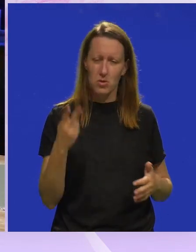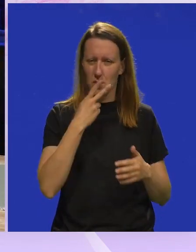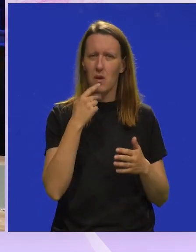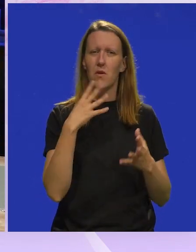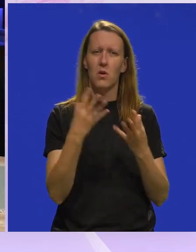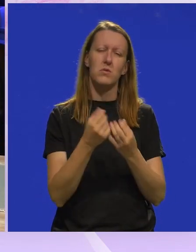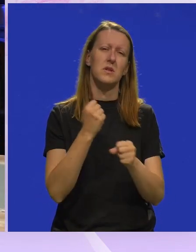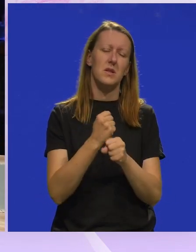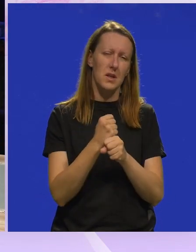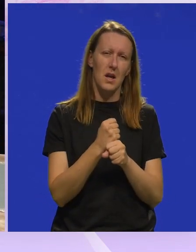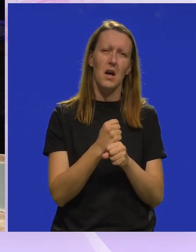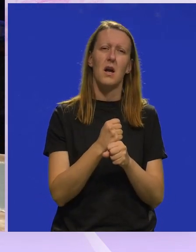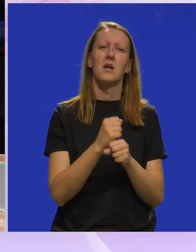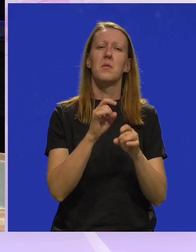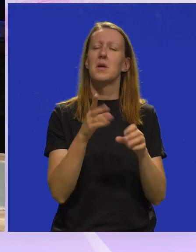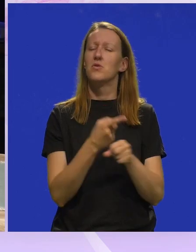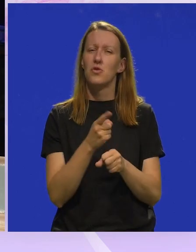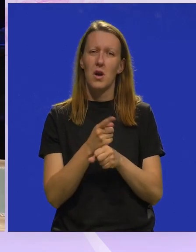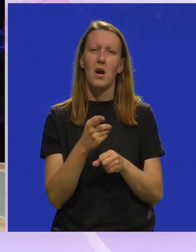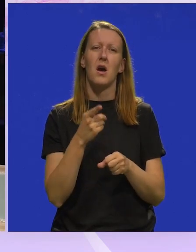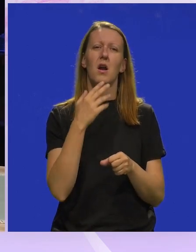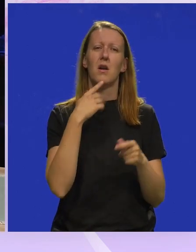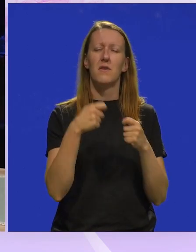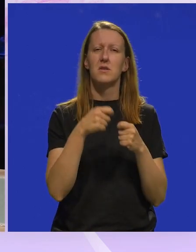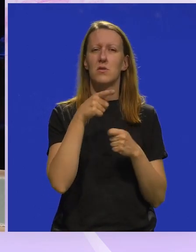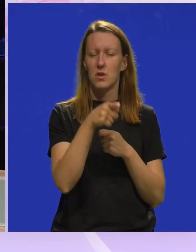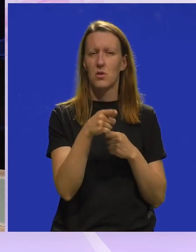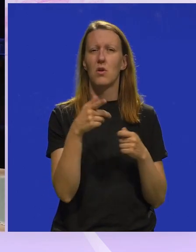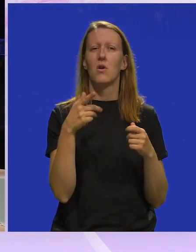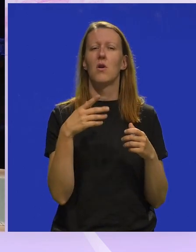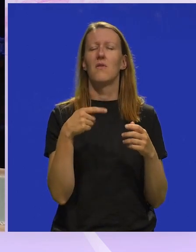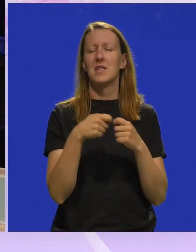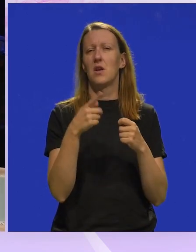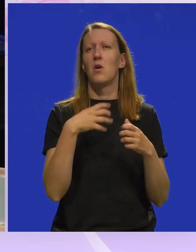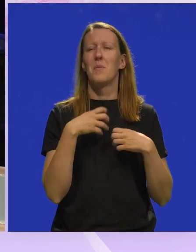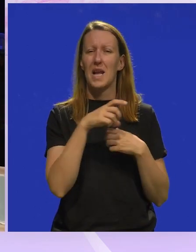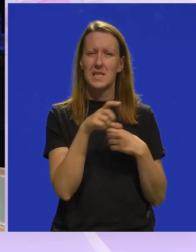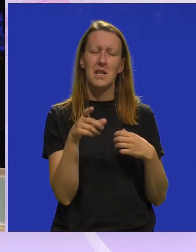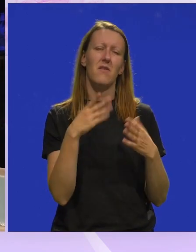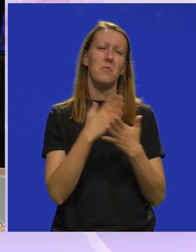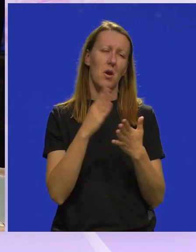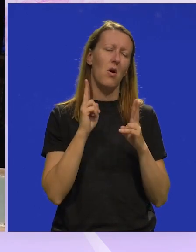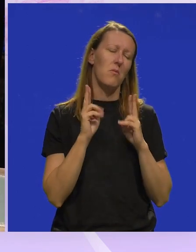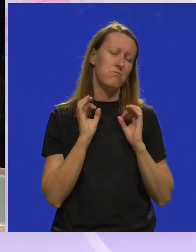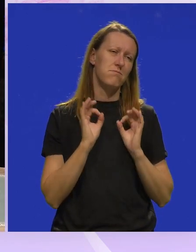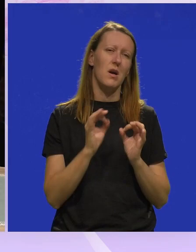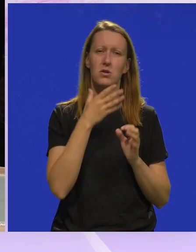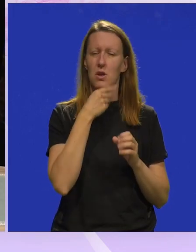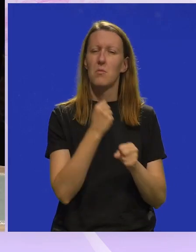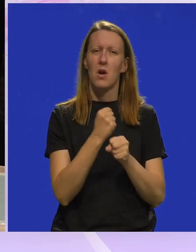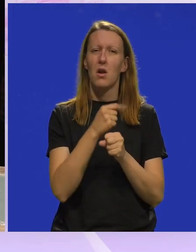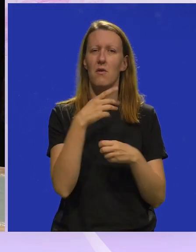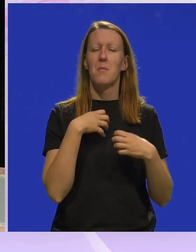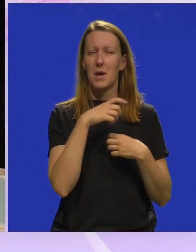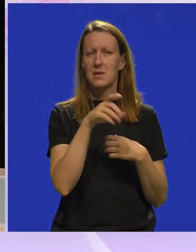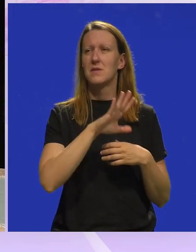naravno, uz rad, bez zancije, što se tiče toga vezano za predstavu. I bilo nam je baš lijepo raditi